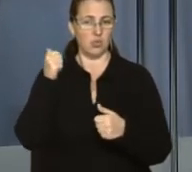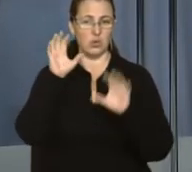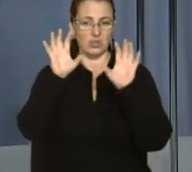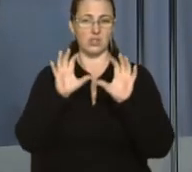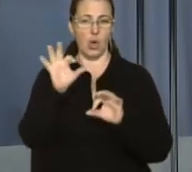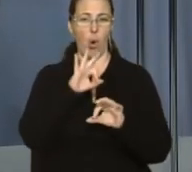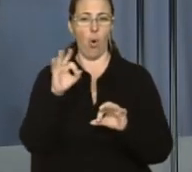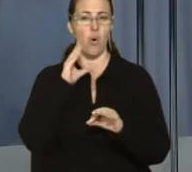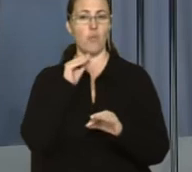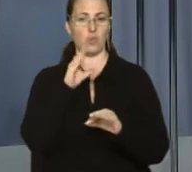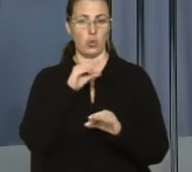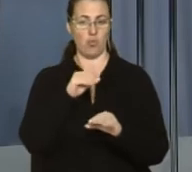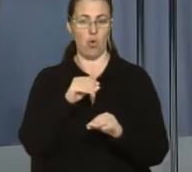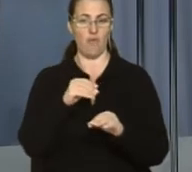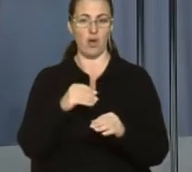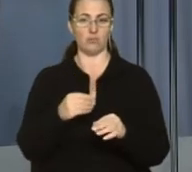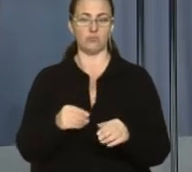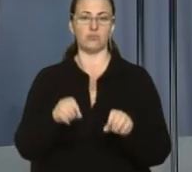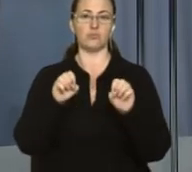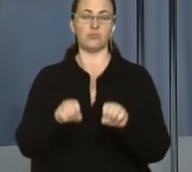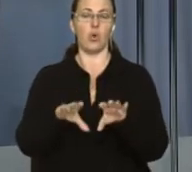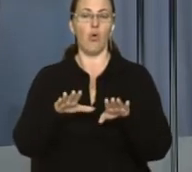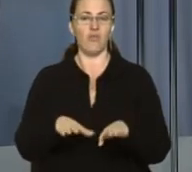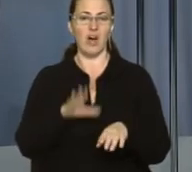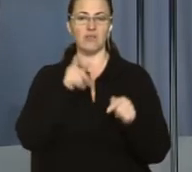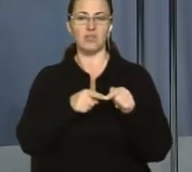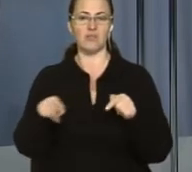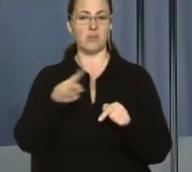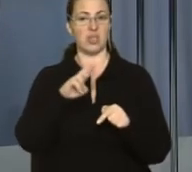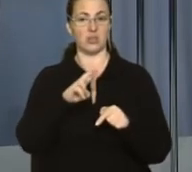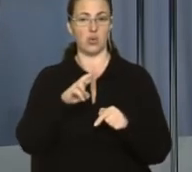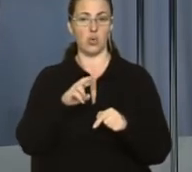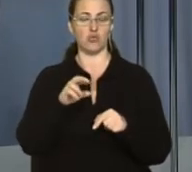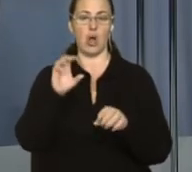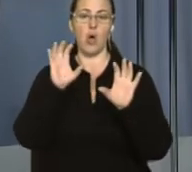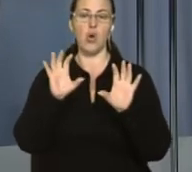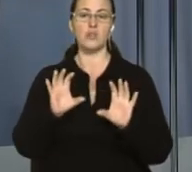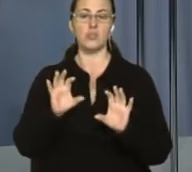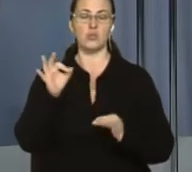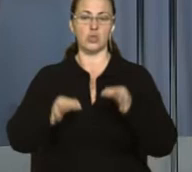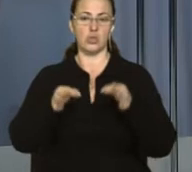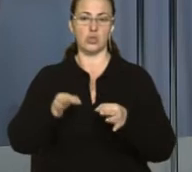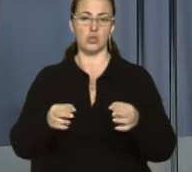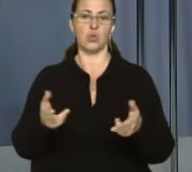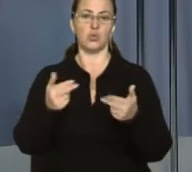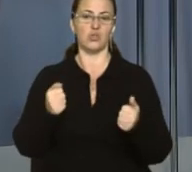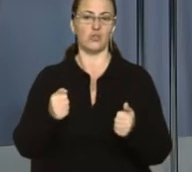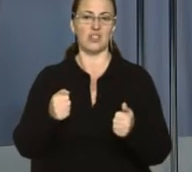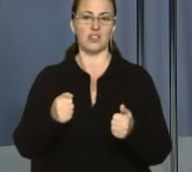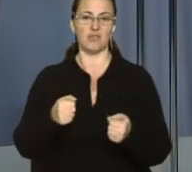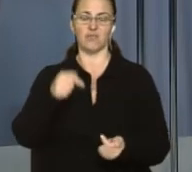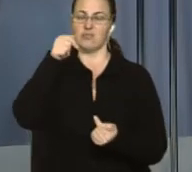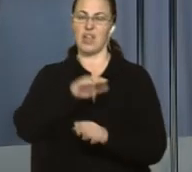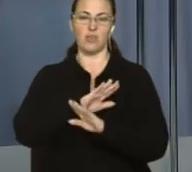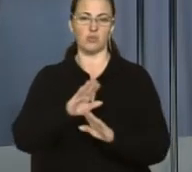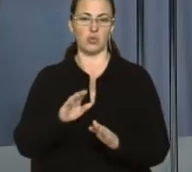авторів Ківалова-Колісніченка, ухвалений за часів Януковича, Конституційний суд визнав таким, що не відповідає нормам основного закону.